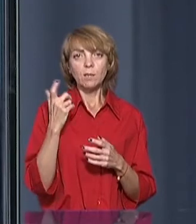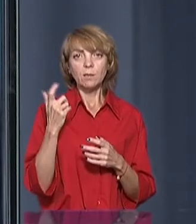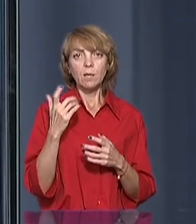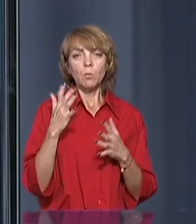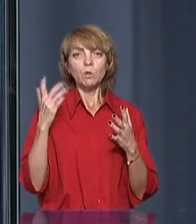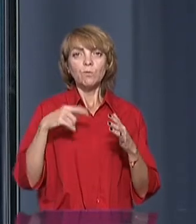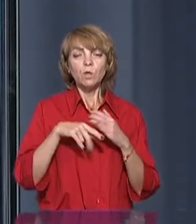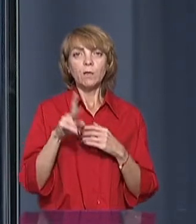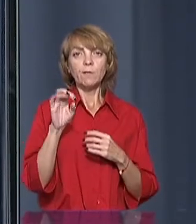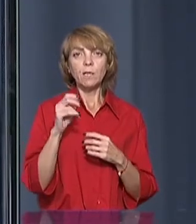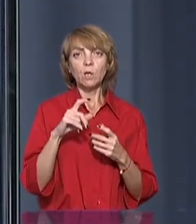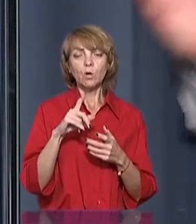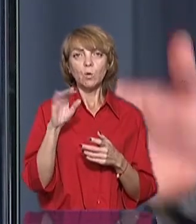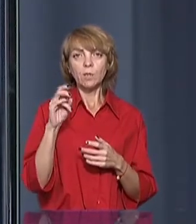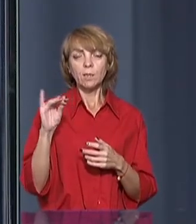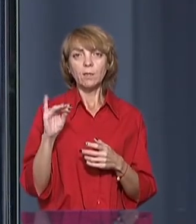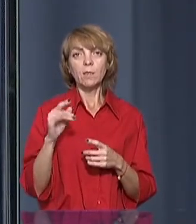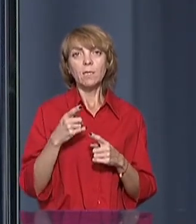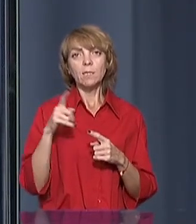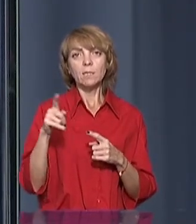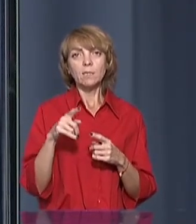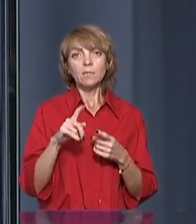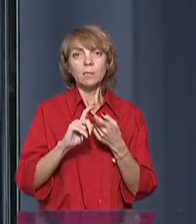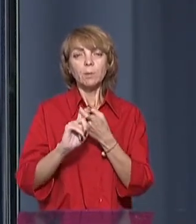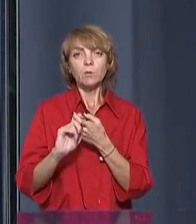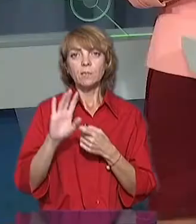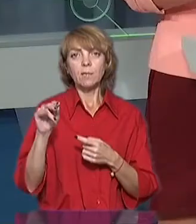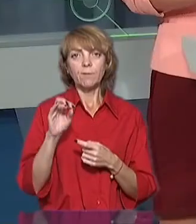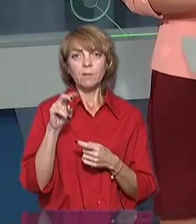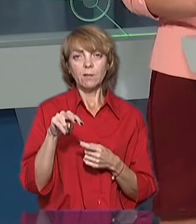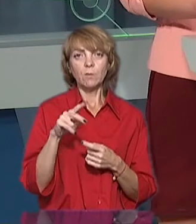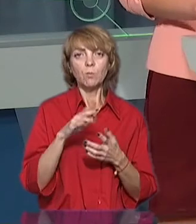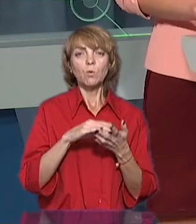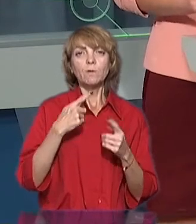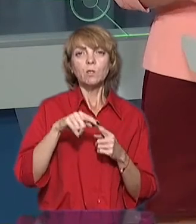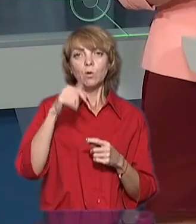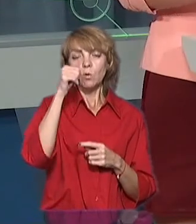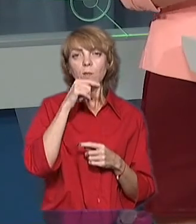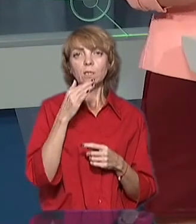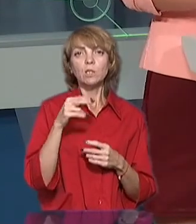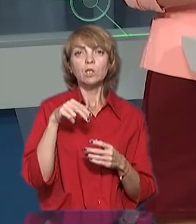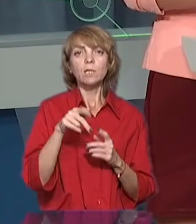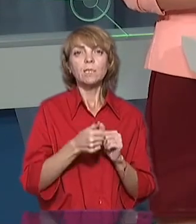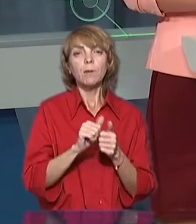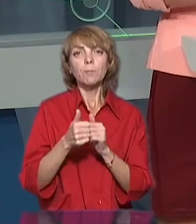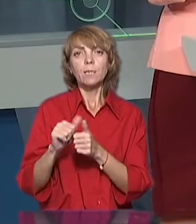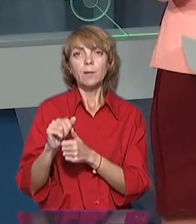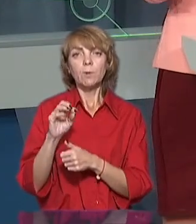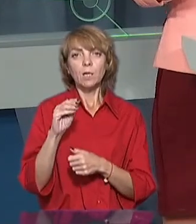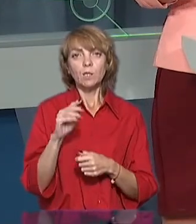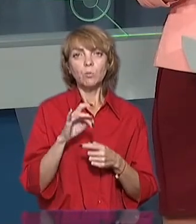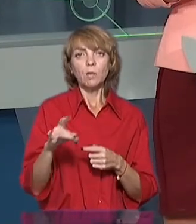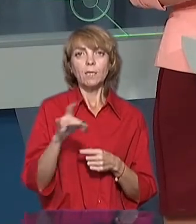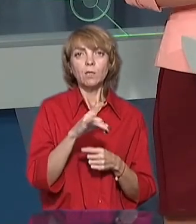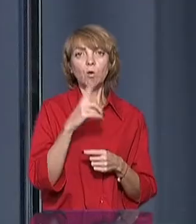внутріквартальні котельні і від них запитуються цілих квартали. Протягом цього року наскільки йшла заміна мереж по